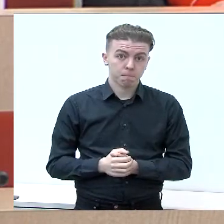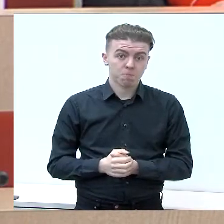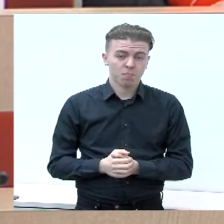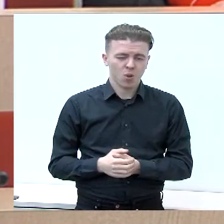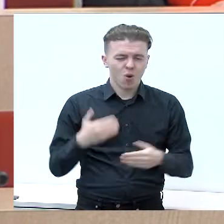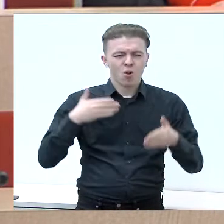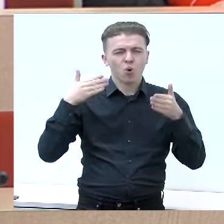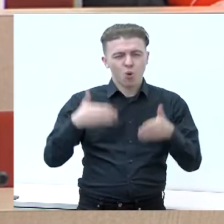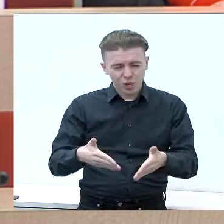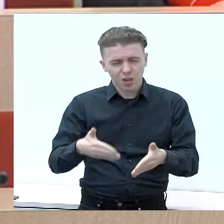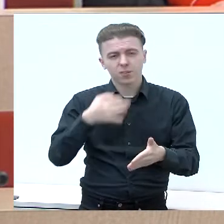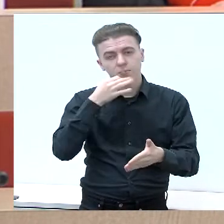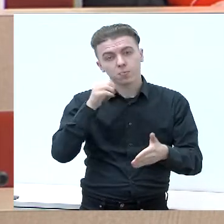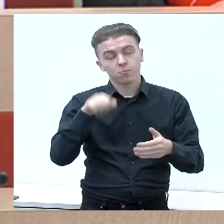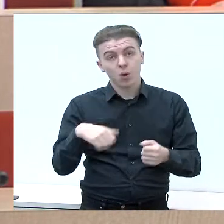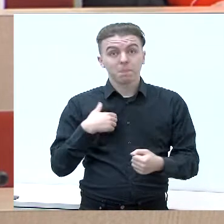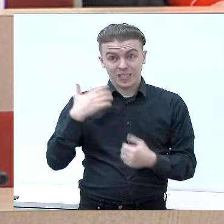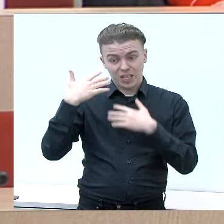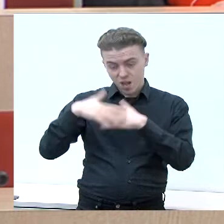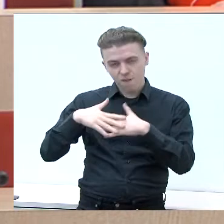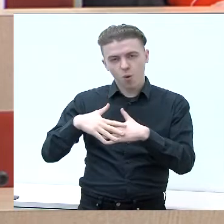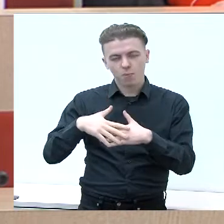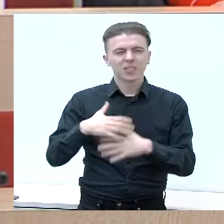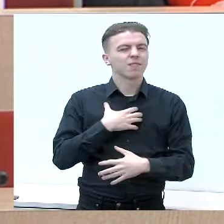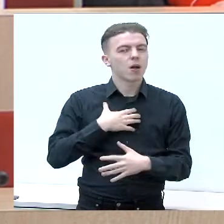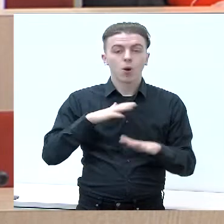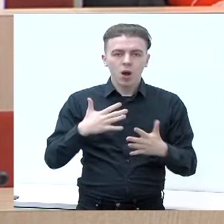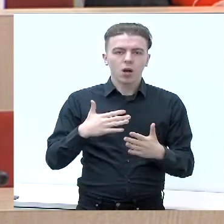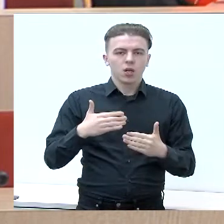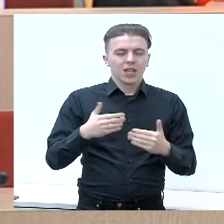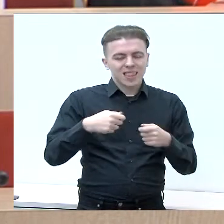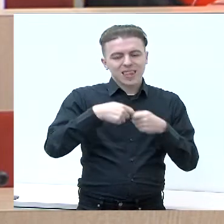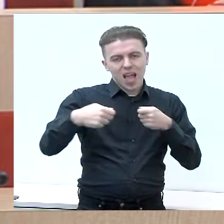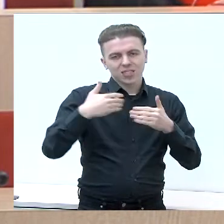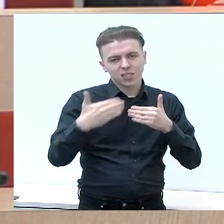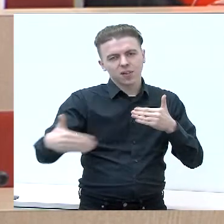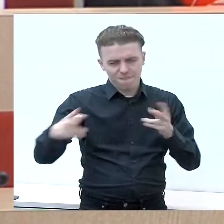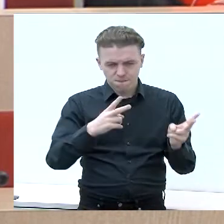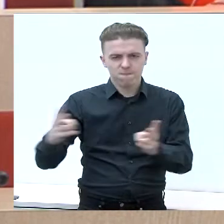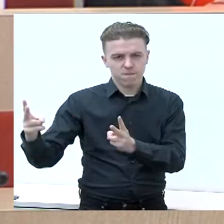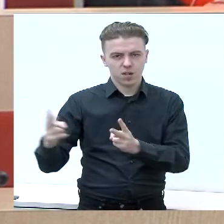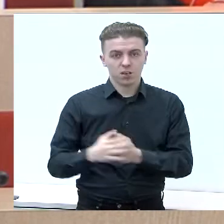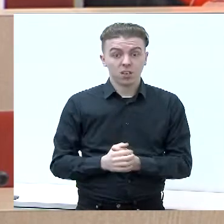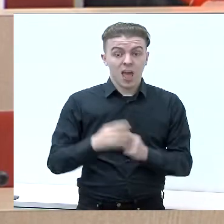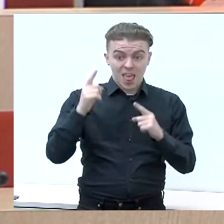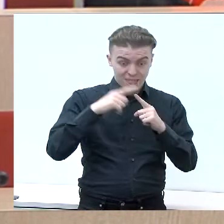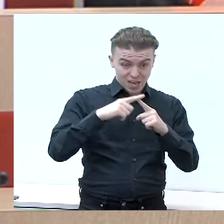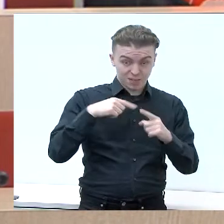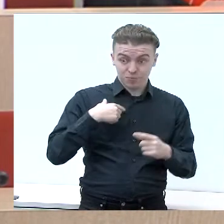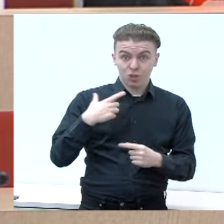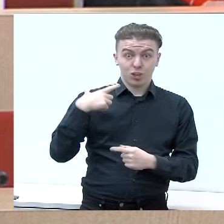galvojame, kad svarbiausia yra testinumas. Todėl būdami taryboj išrinkti,